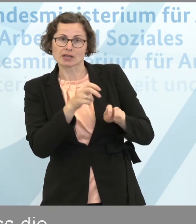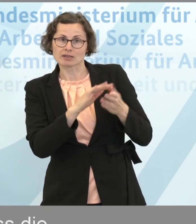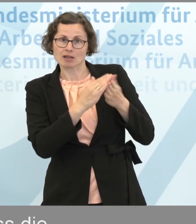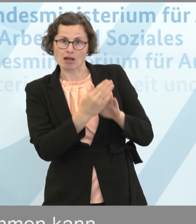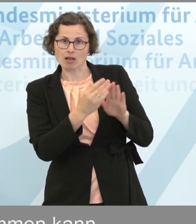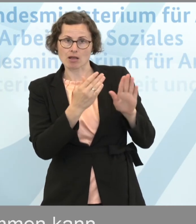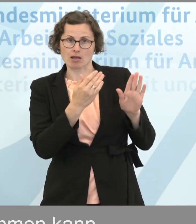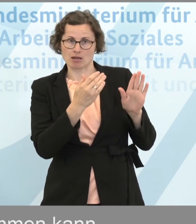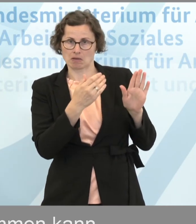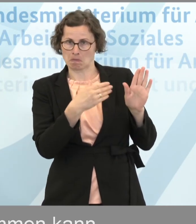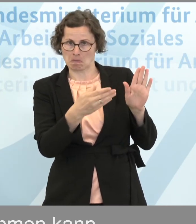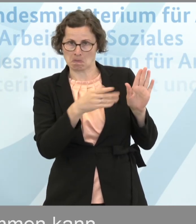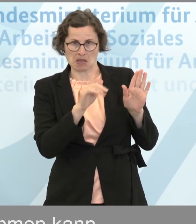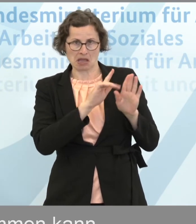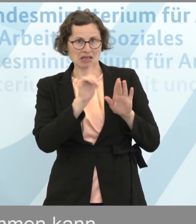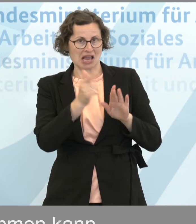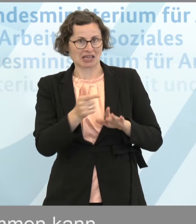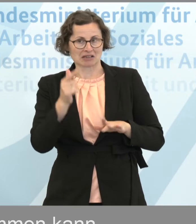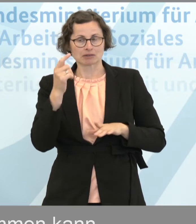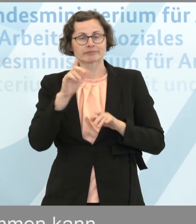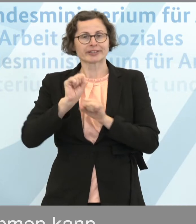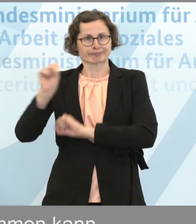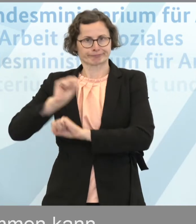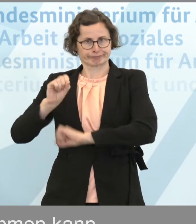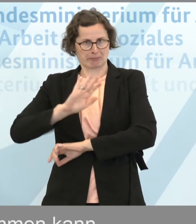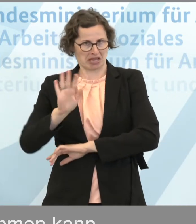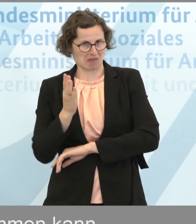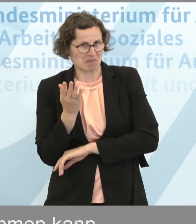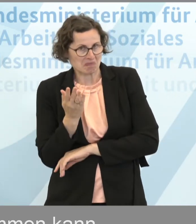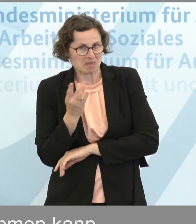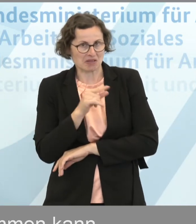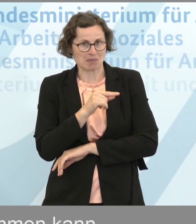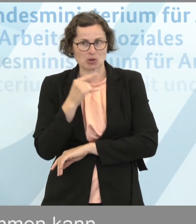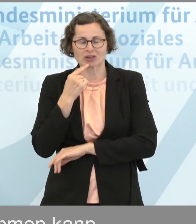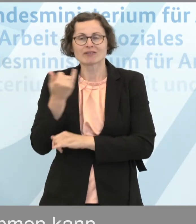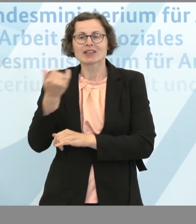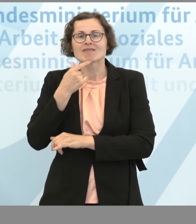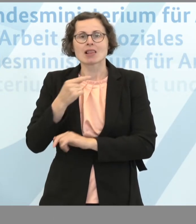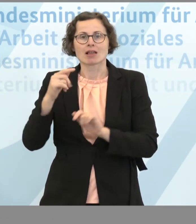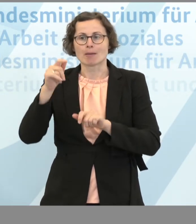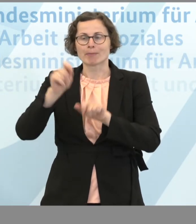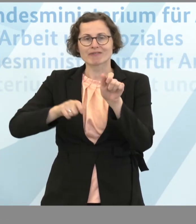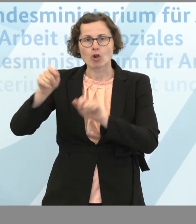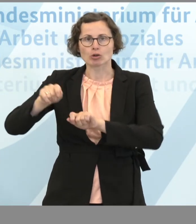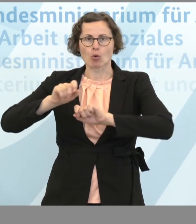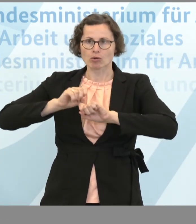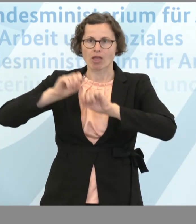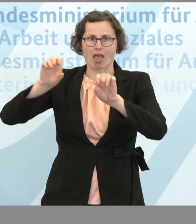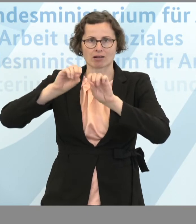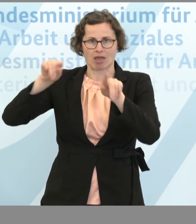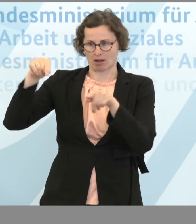weiteren Einwände mehr hat. Wie sehen Sie denn das Problem, das zu vermitteln, dass in der Fußball-Bundesliga